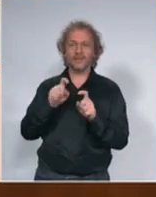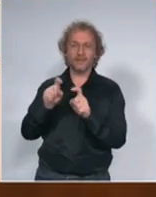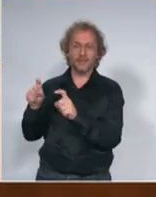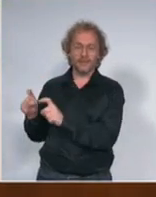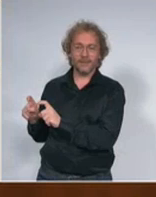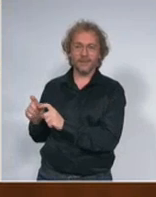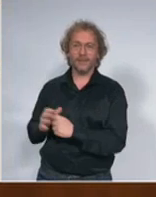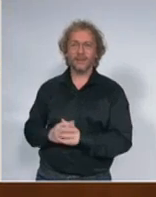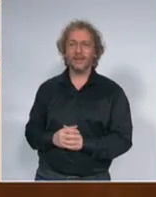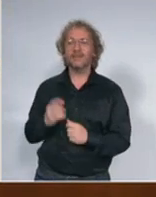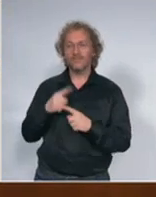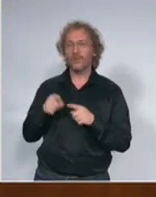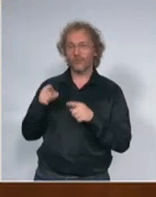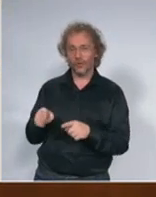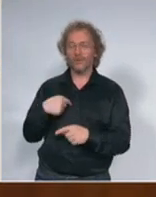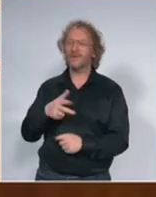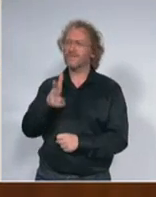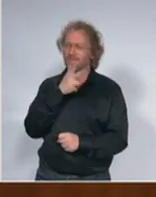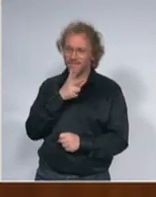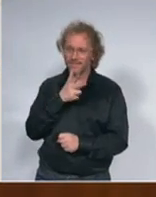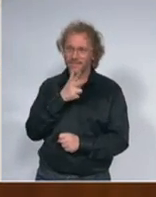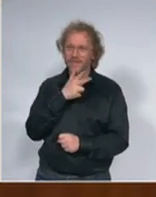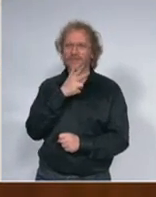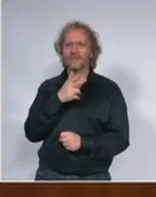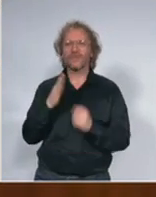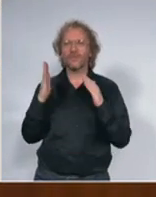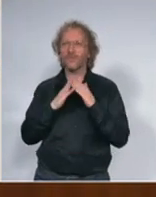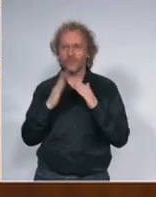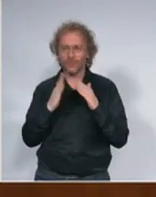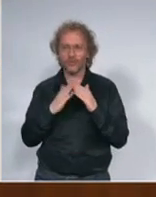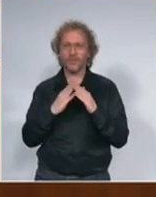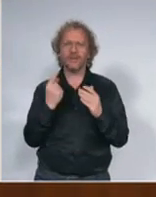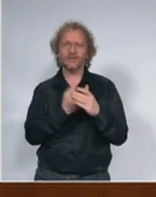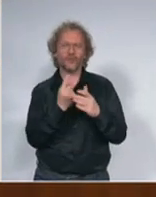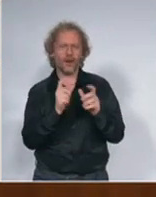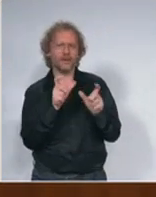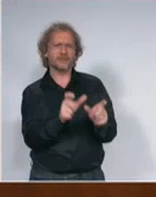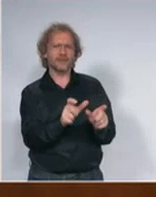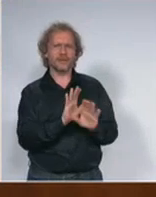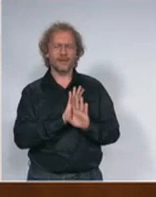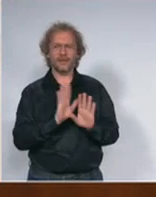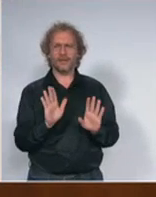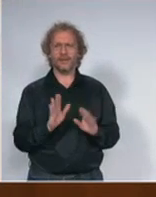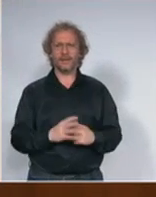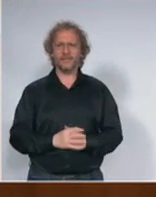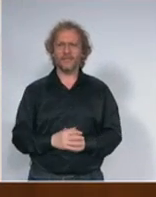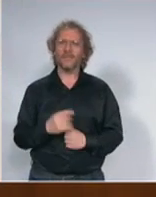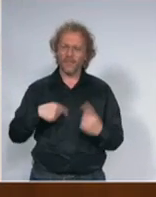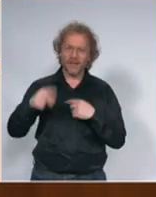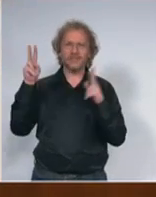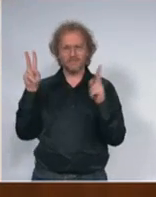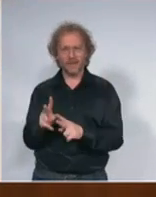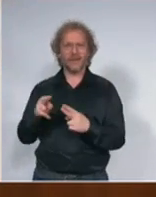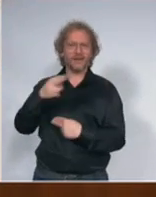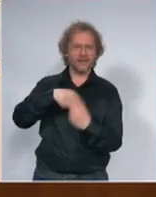instistiramo na toj kućnoj izolaciji samo izolaciji limitaciji kretanja suština je